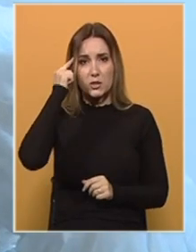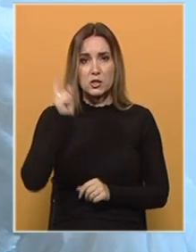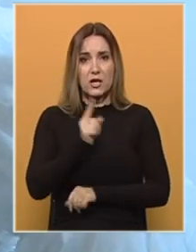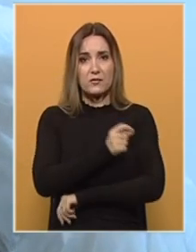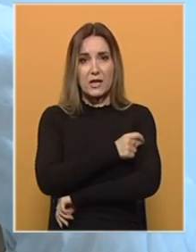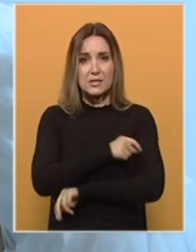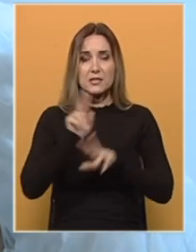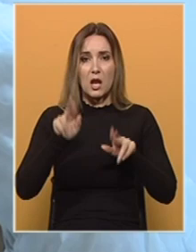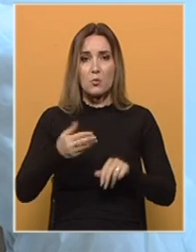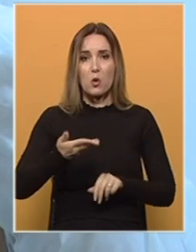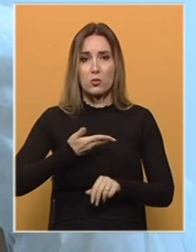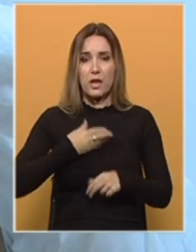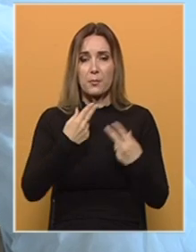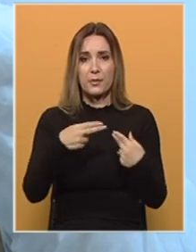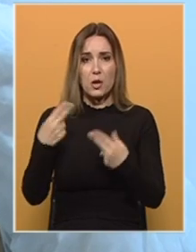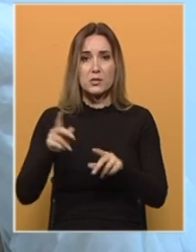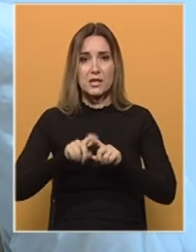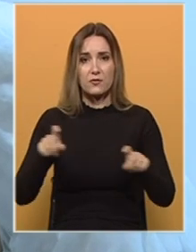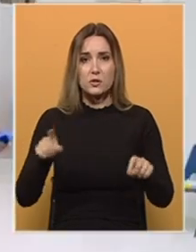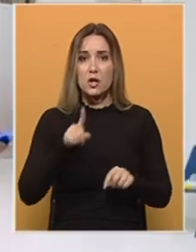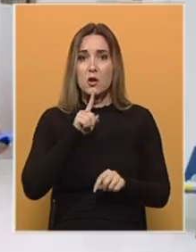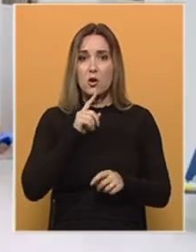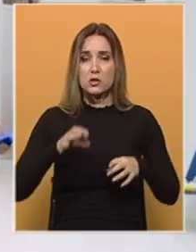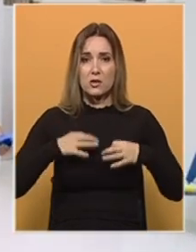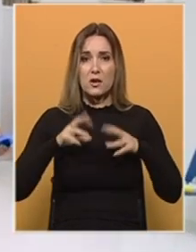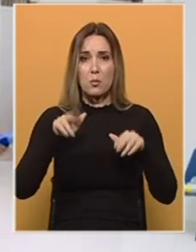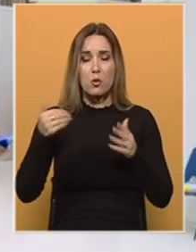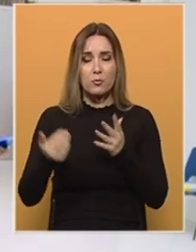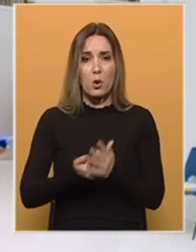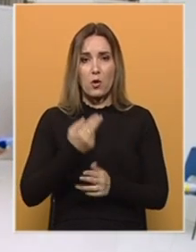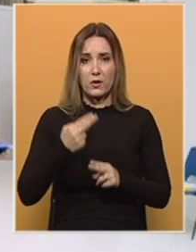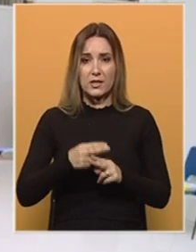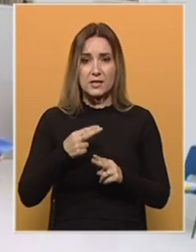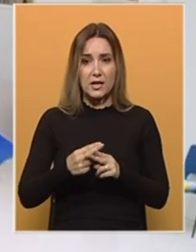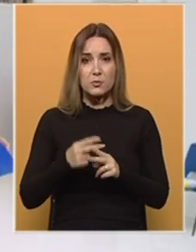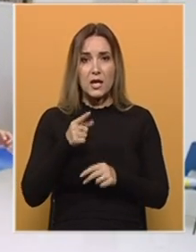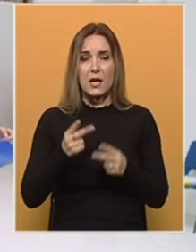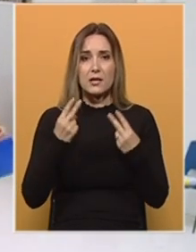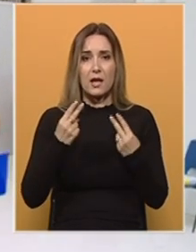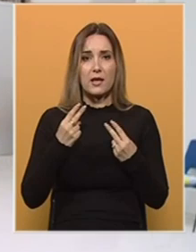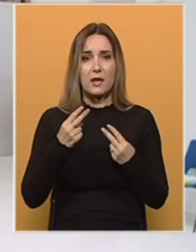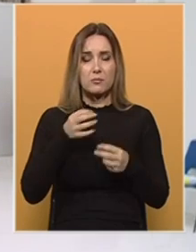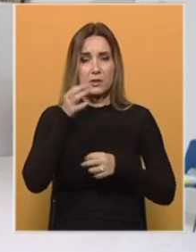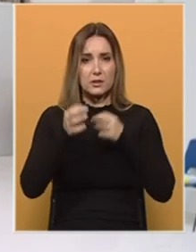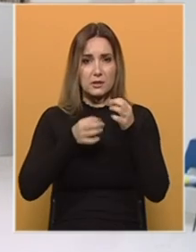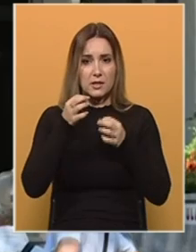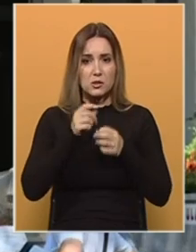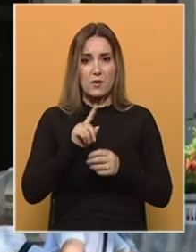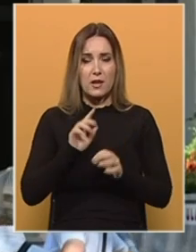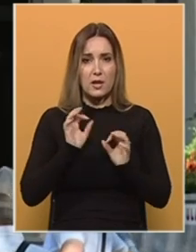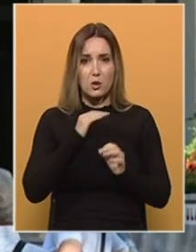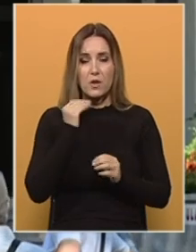vakcinicani mogu da prenose virus, oni koji su prelažali mogu ponovo da se razvole, te da je pouzdanost testova nedovoljna.